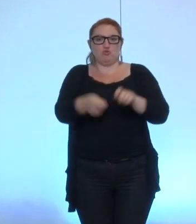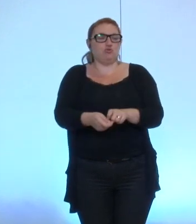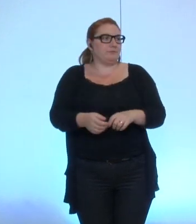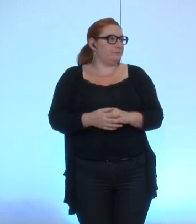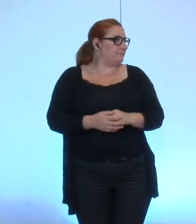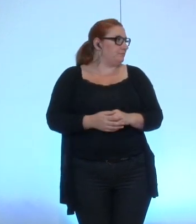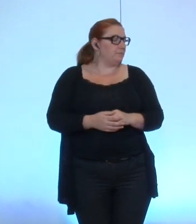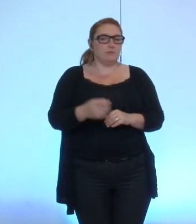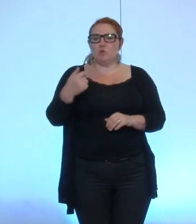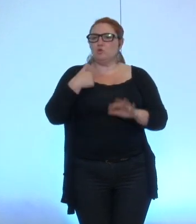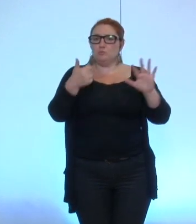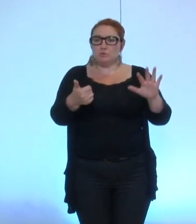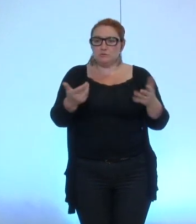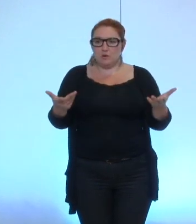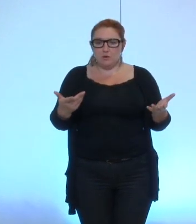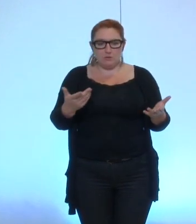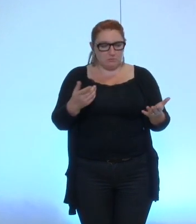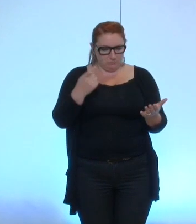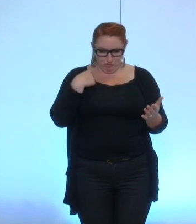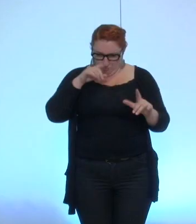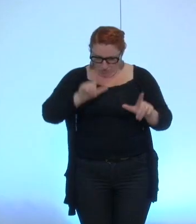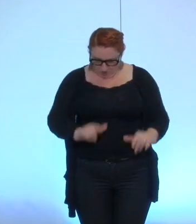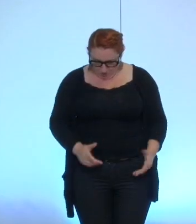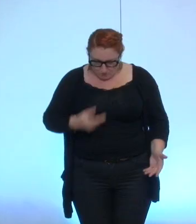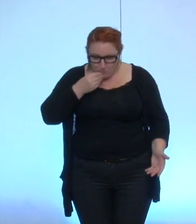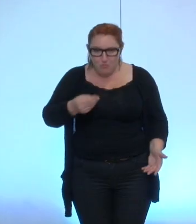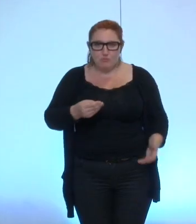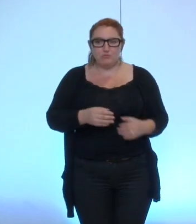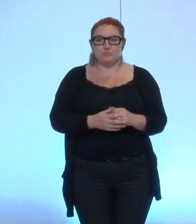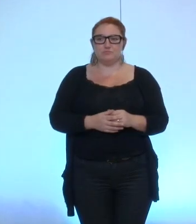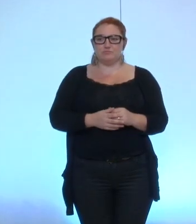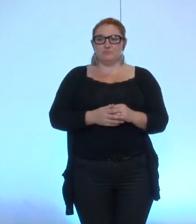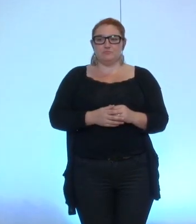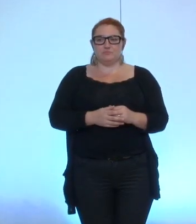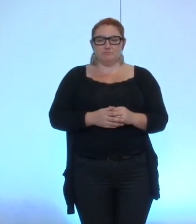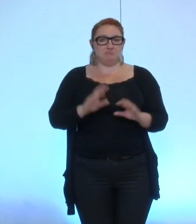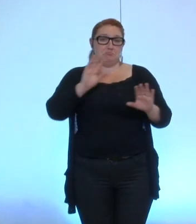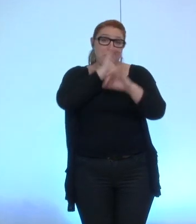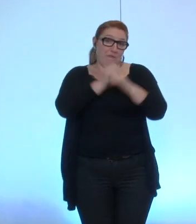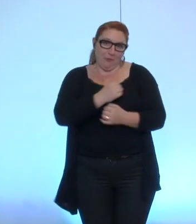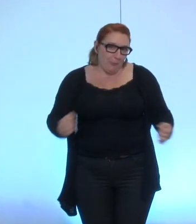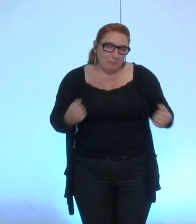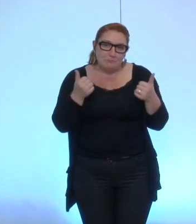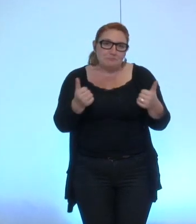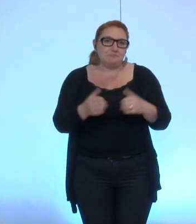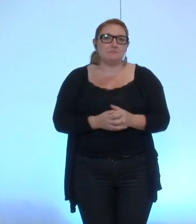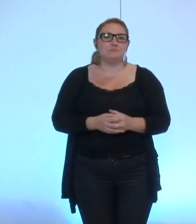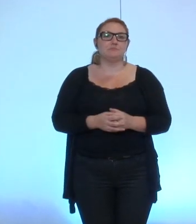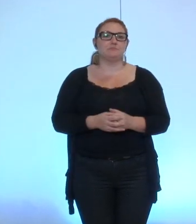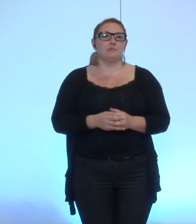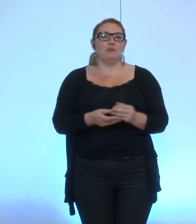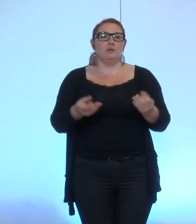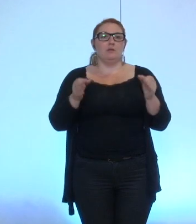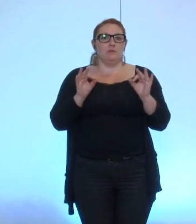amendement numéro 6 ah maintenant j'ai les numéros qui apparaissent aussi sur l'IAS merveilleux donc qui